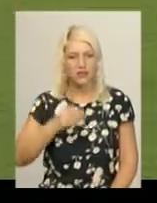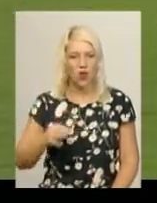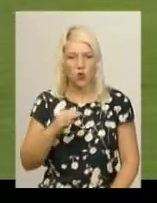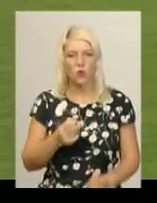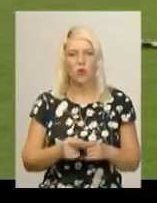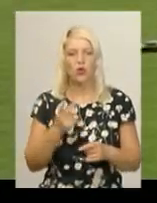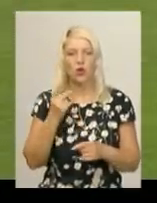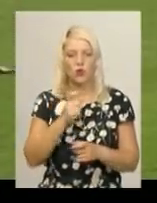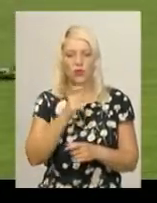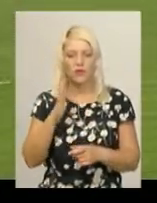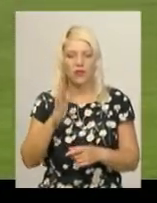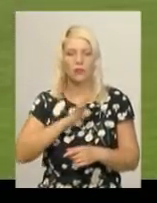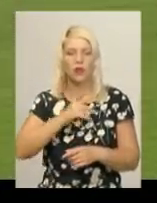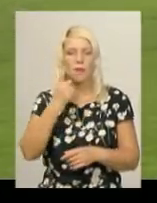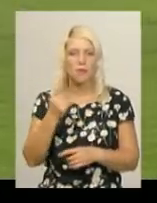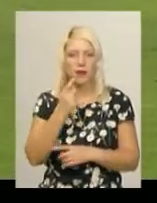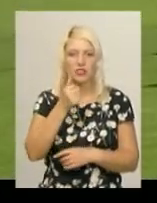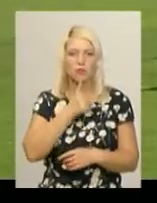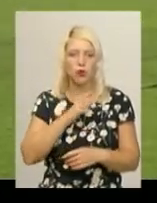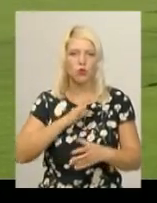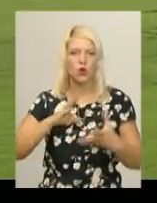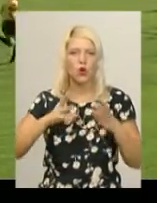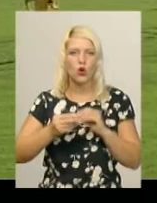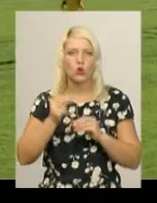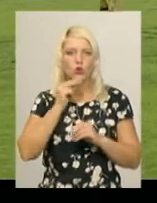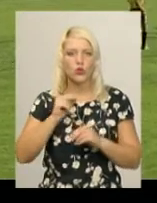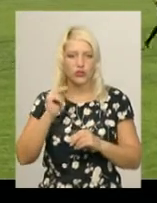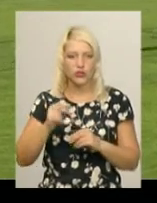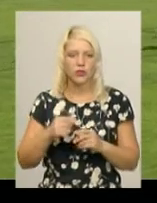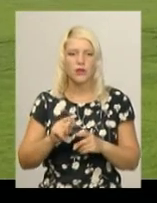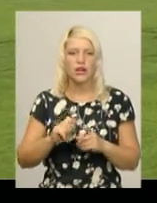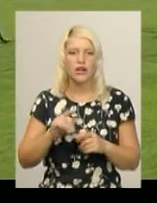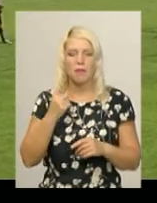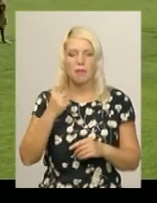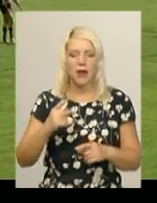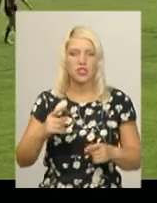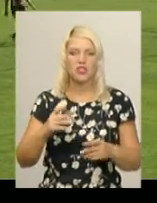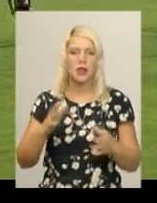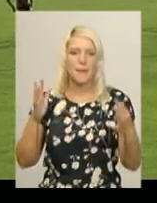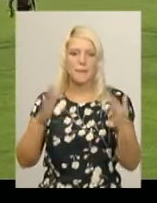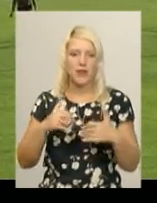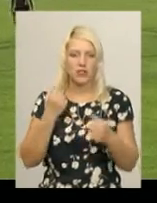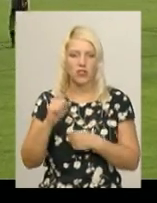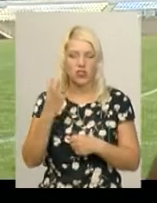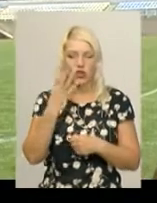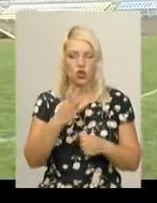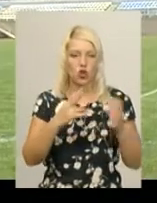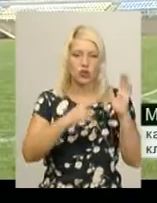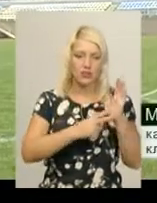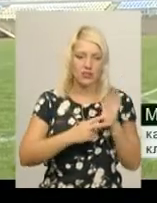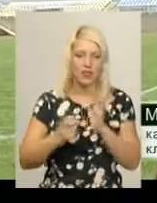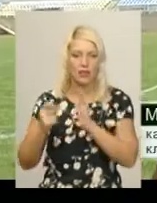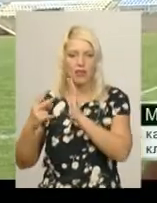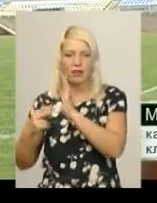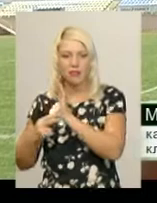зробили першу спробу і впродовж зустрічі були результативнішими від суперників. Перший матч Кубку виграли хмельничани 47 на 7. Команда